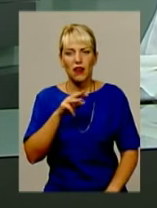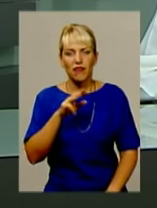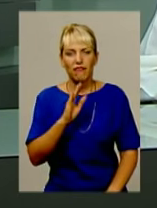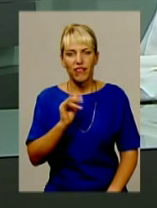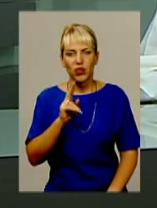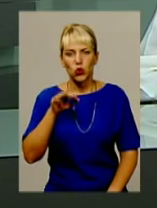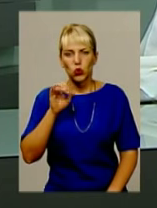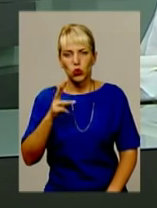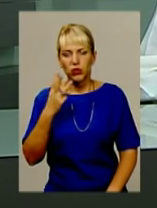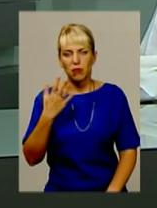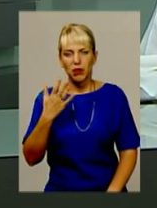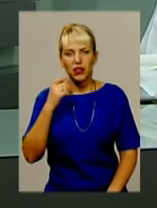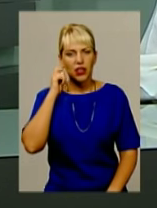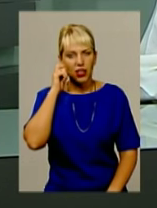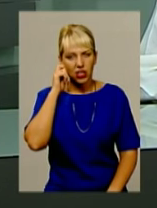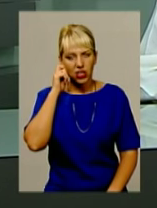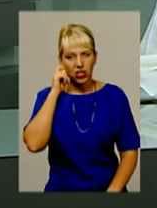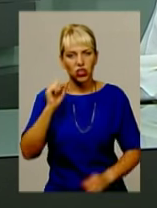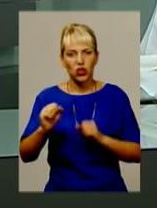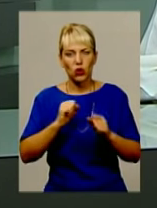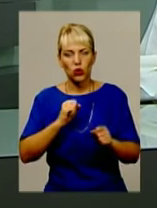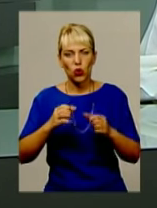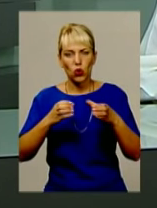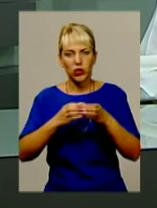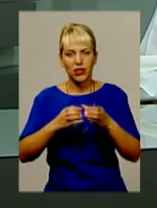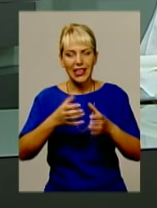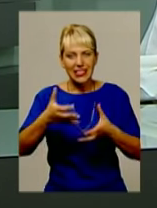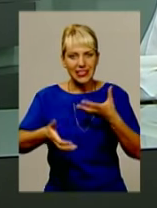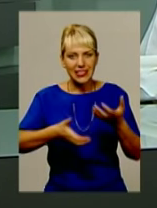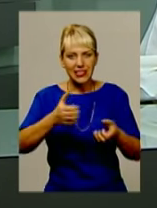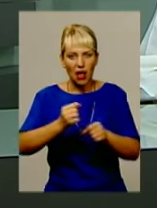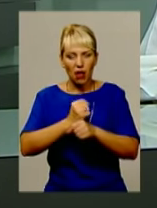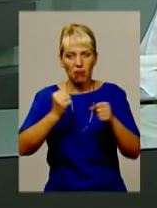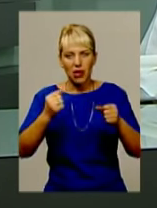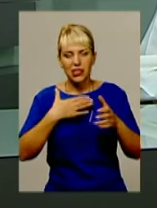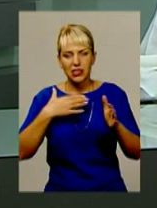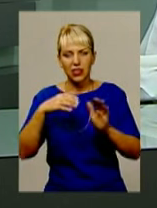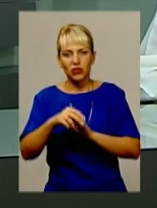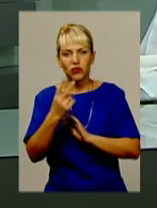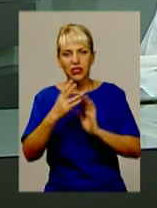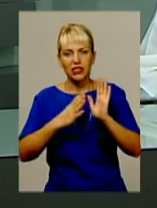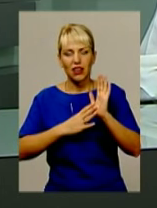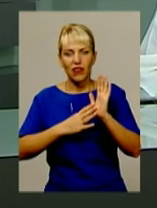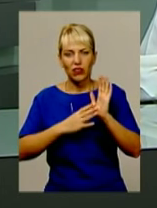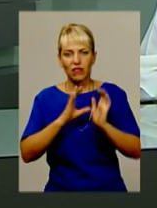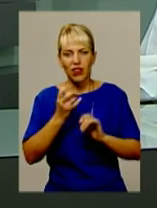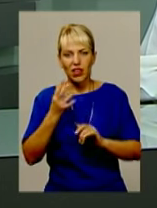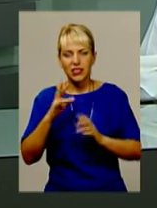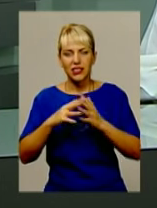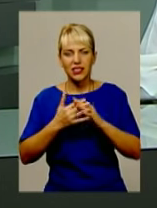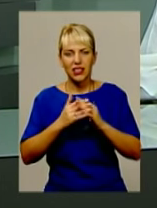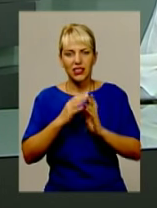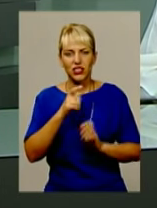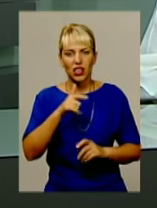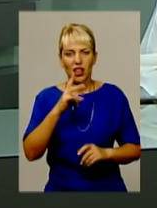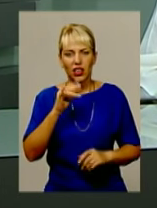-річний командир роти саперів 72-ї окремої механізованої бригади загинув 29 вересня в селищі Гранітне на Донеччині.